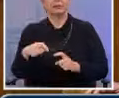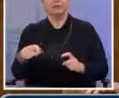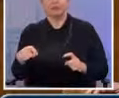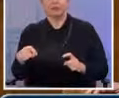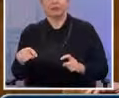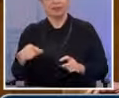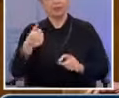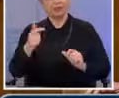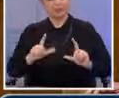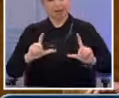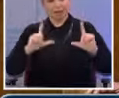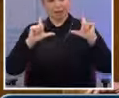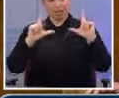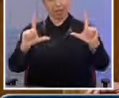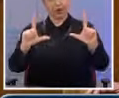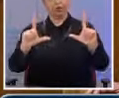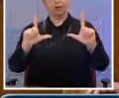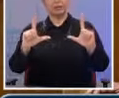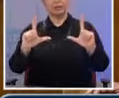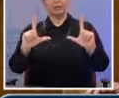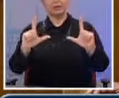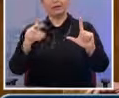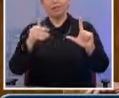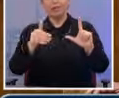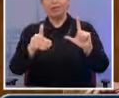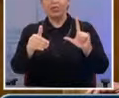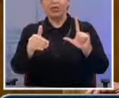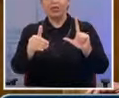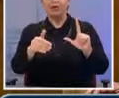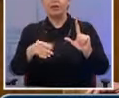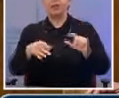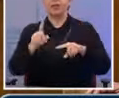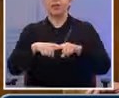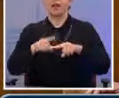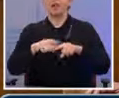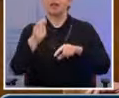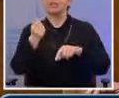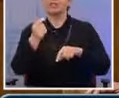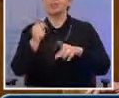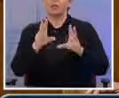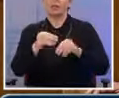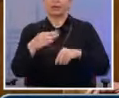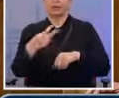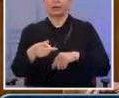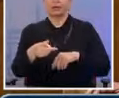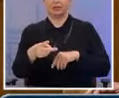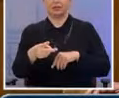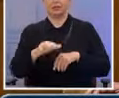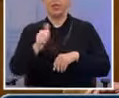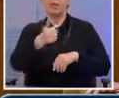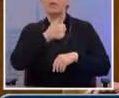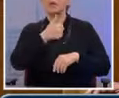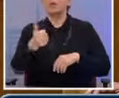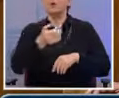της ελληνικής οικονομίας τα επόμενα χρόνια. Δεν είναι απλά η απαρίθμιση των δημοσιονομικών